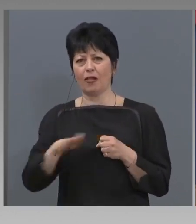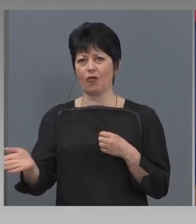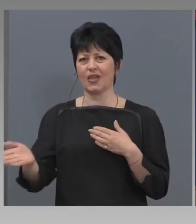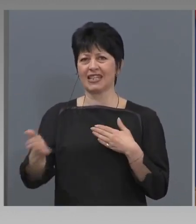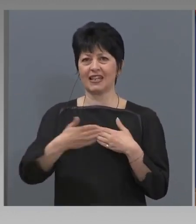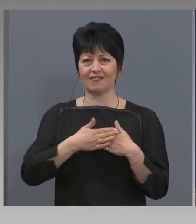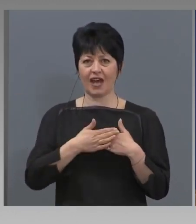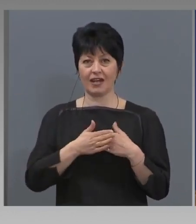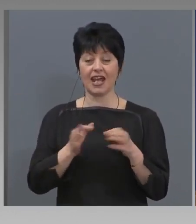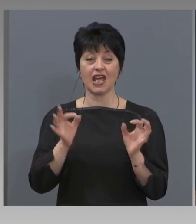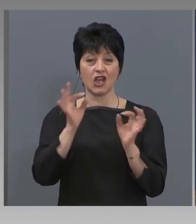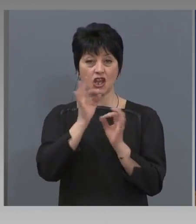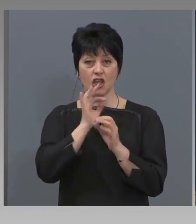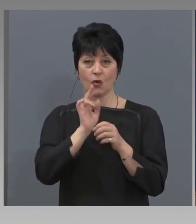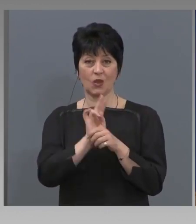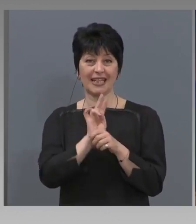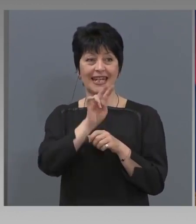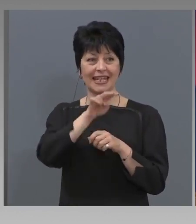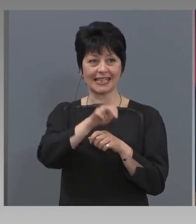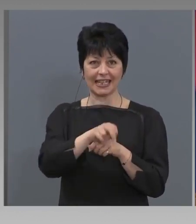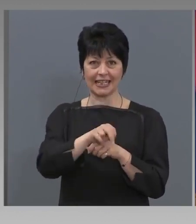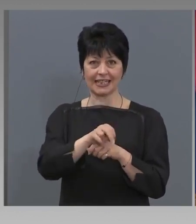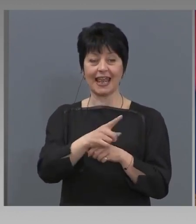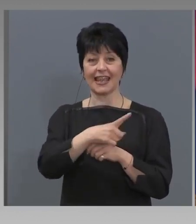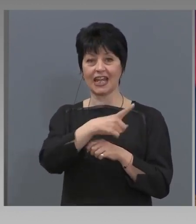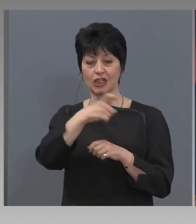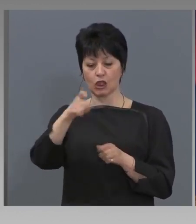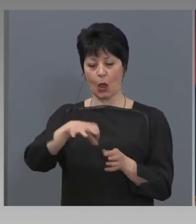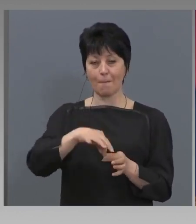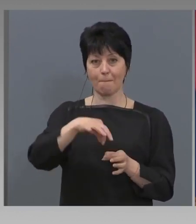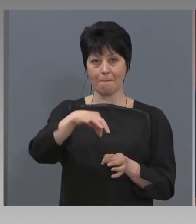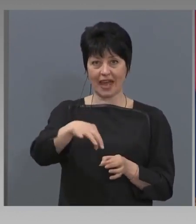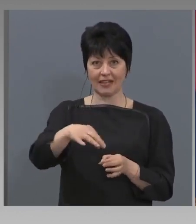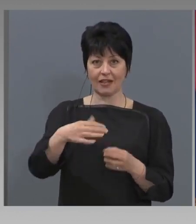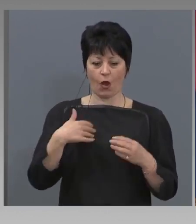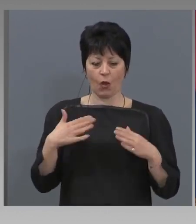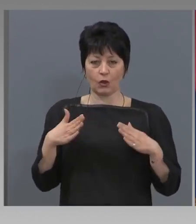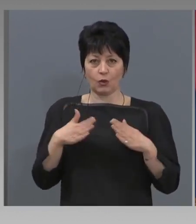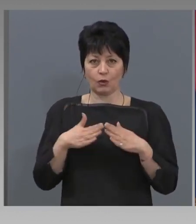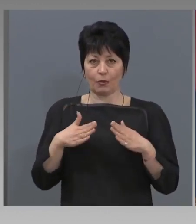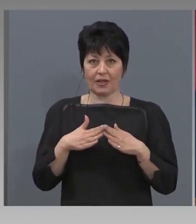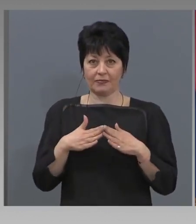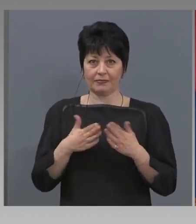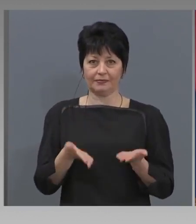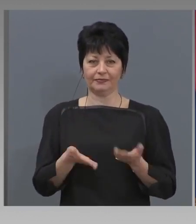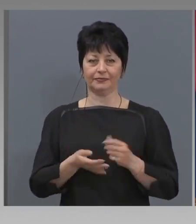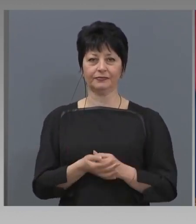Никой да не излиза на повече от 100 метра от дома. Никой да не излиза на повече от 100 метра от дома.